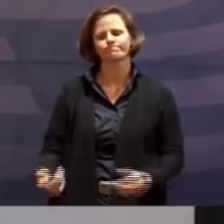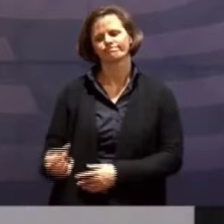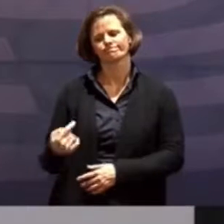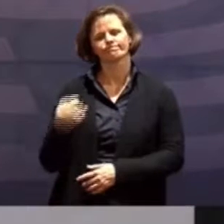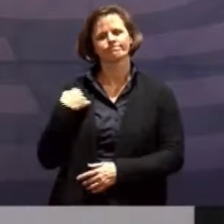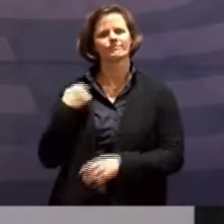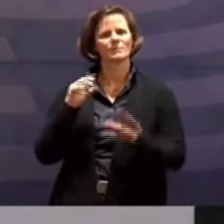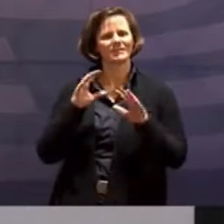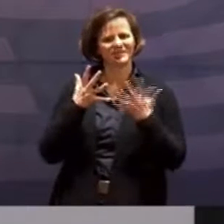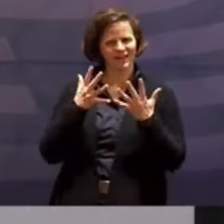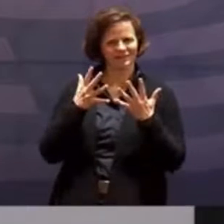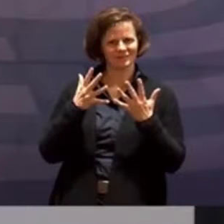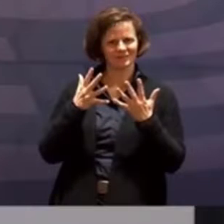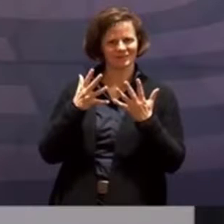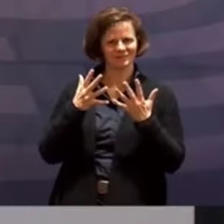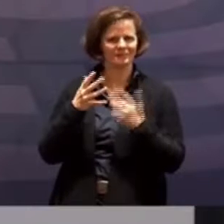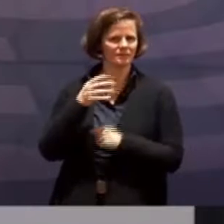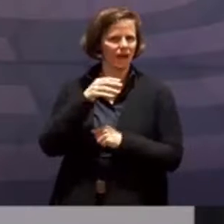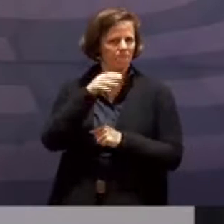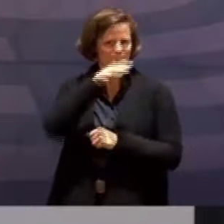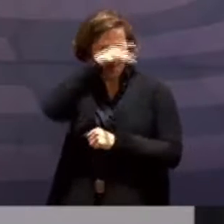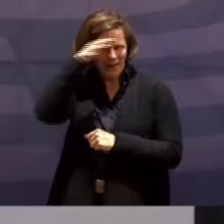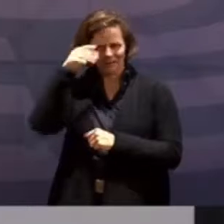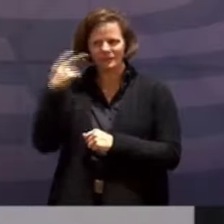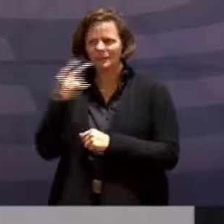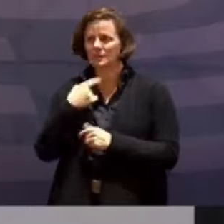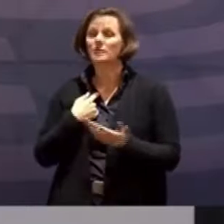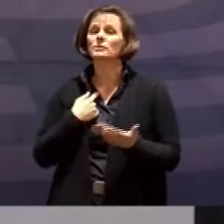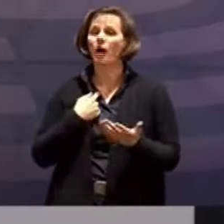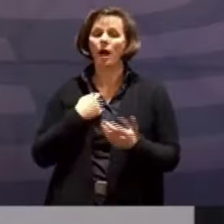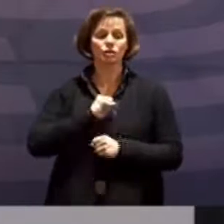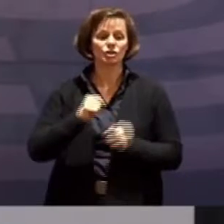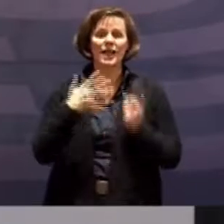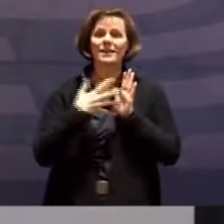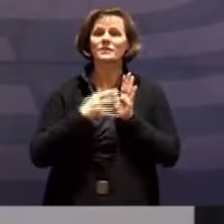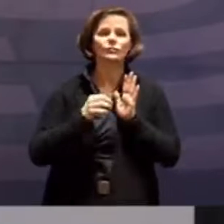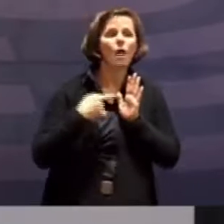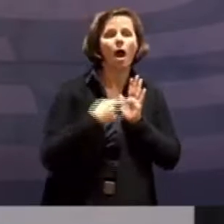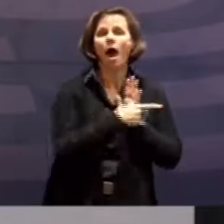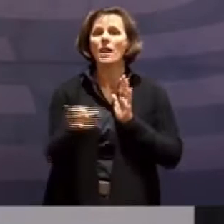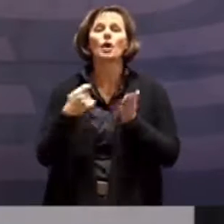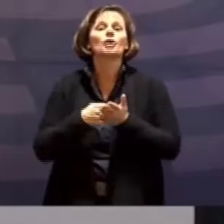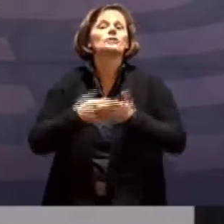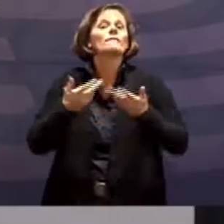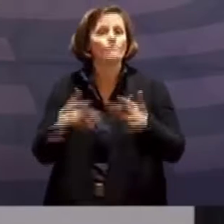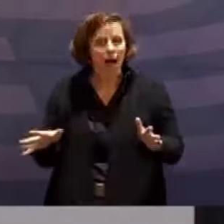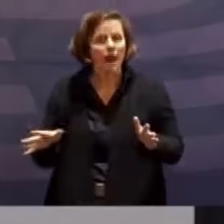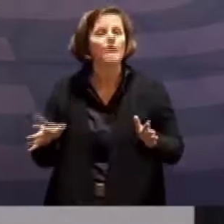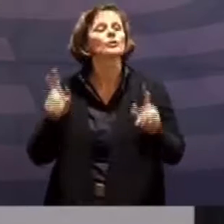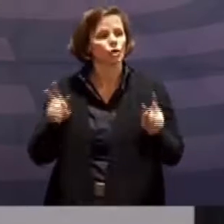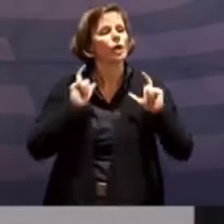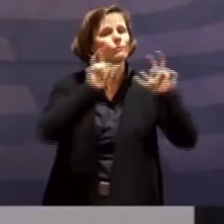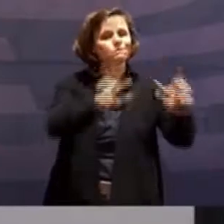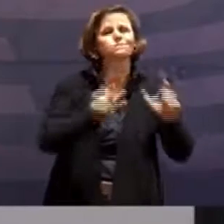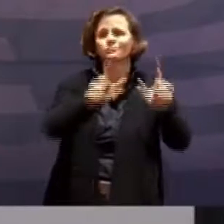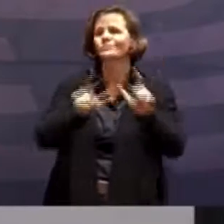Schnelltests zum Selbsttesten für alle umsonst zur Verfügung gestellt werden. Dabei handelt es sich ja technisch gesehen um die